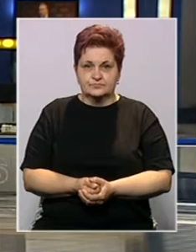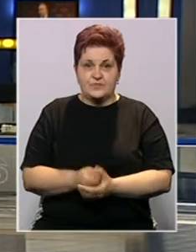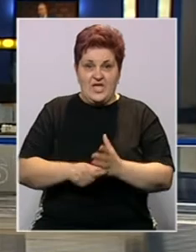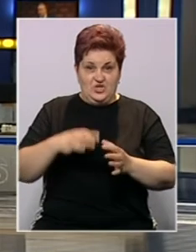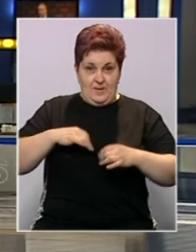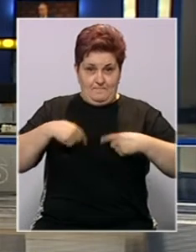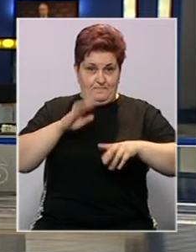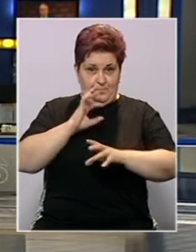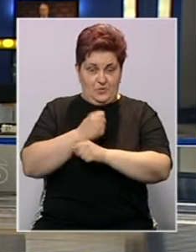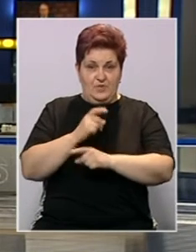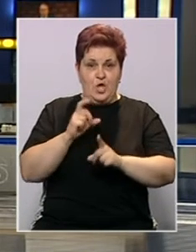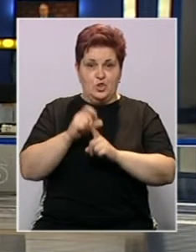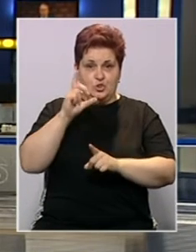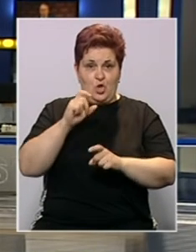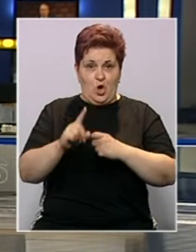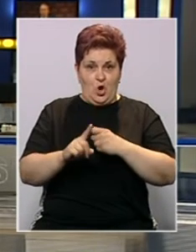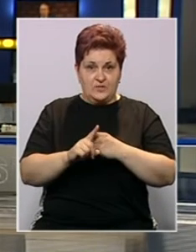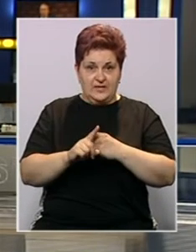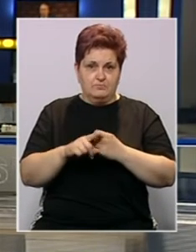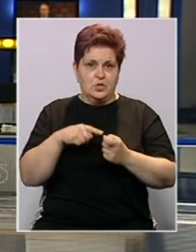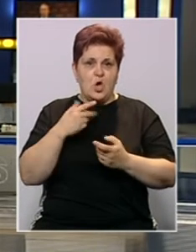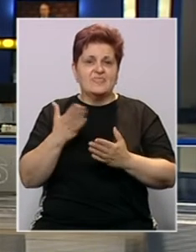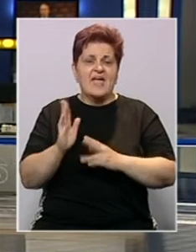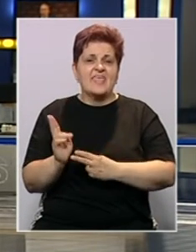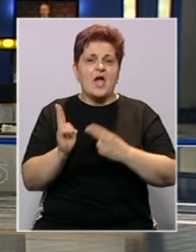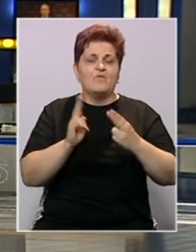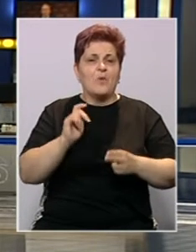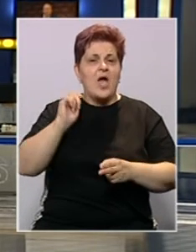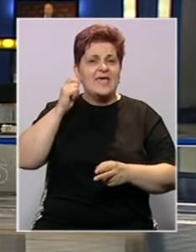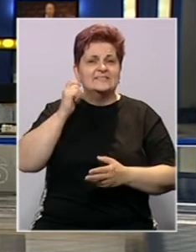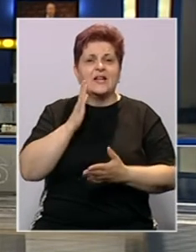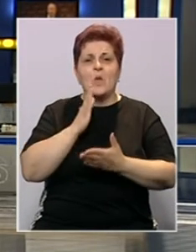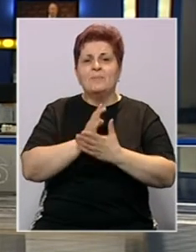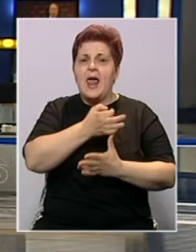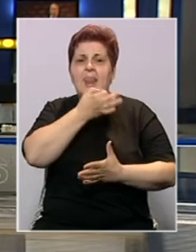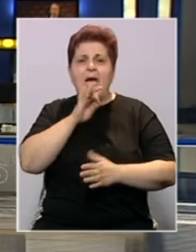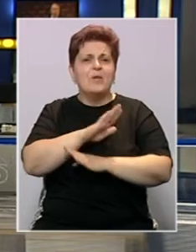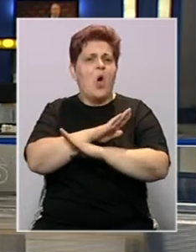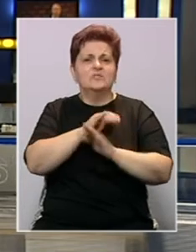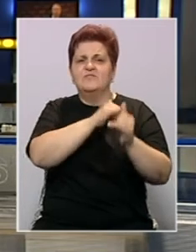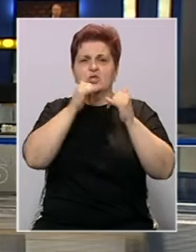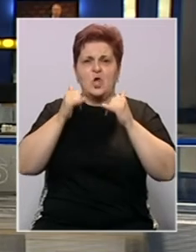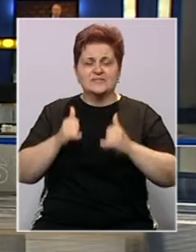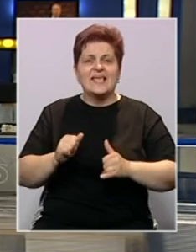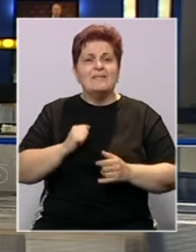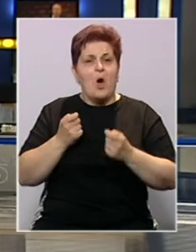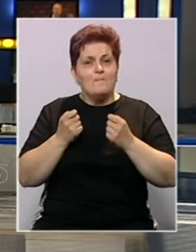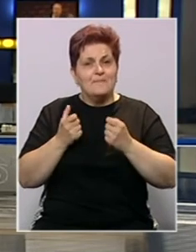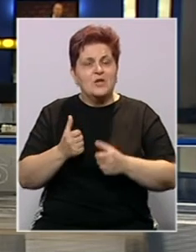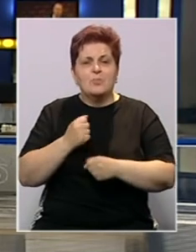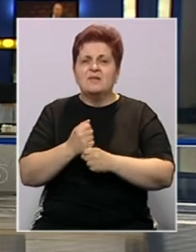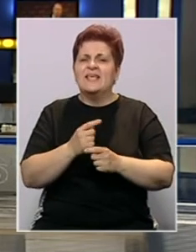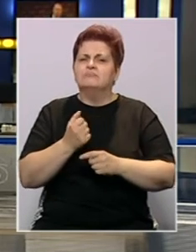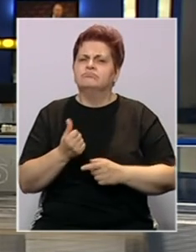Član predsjedništva Bosne i Hercegovine Milora Dodik ocijenio je da je njegova posjeta Izraelu bila najbolja od svih do sada i da je imao